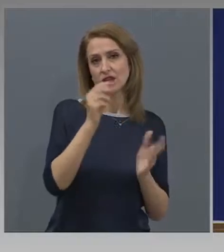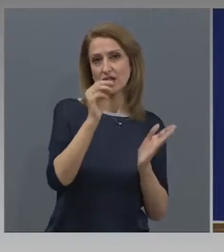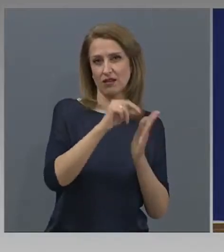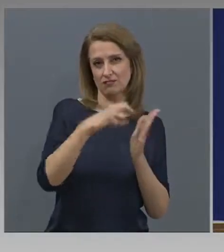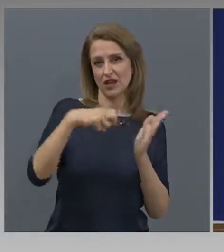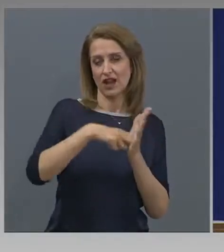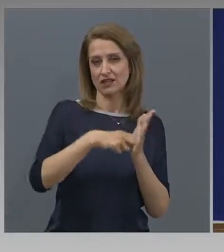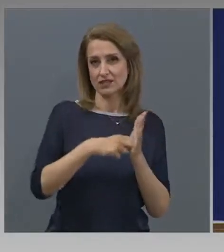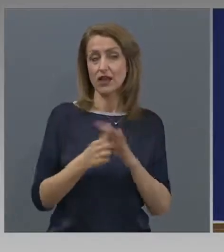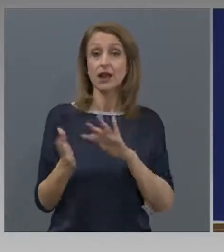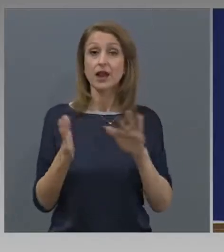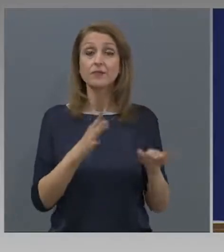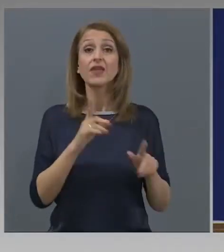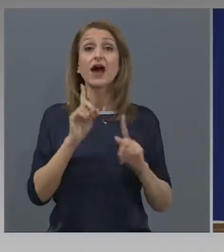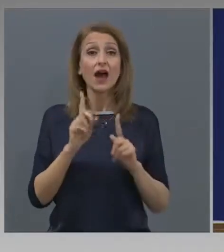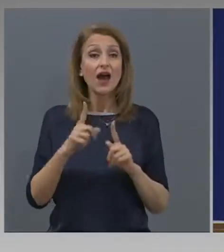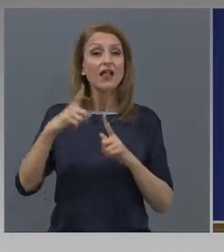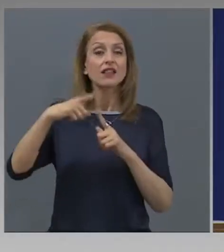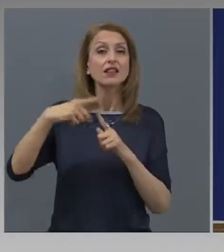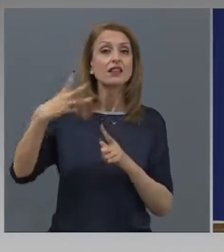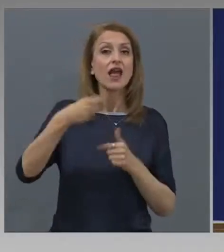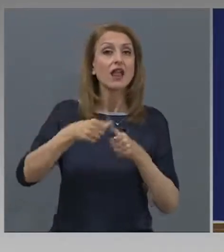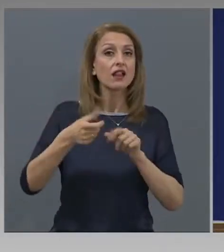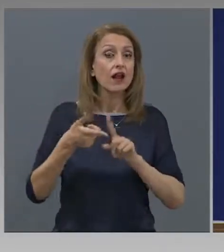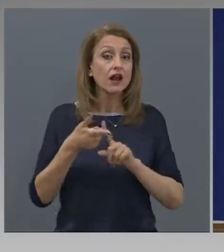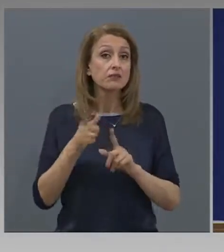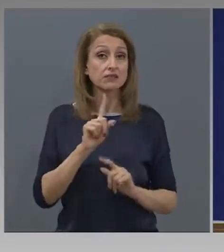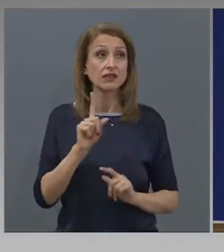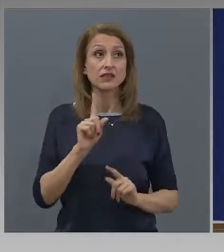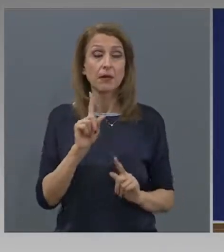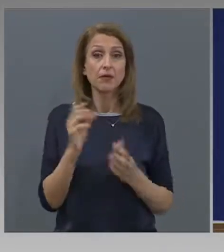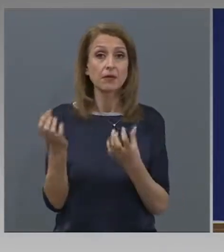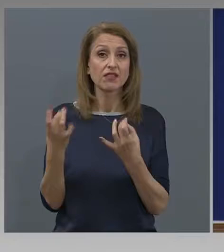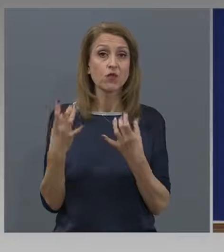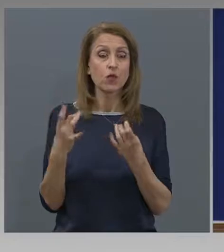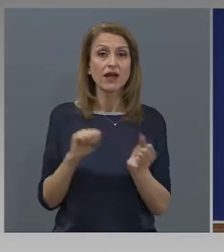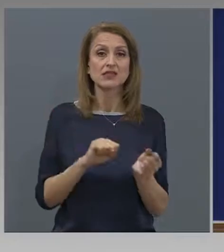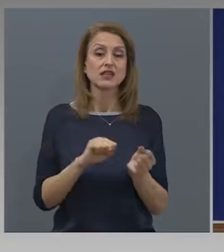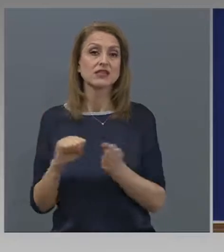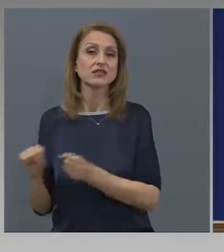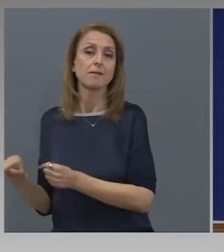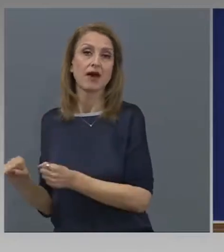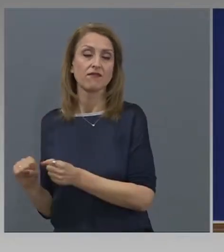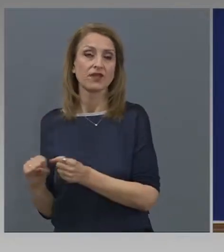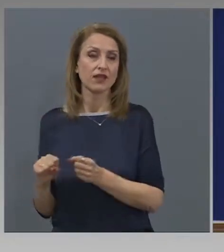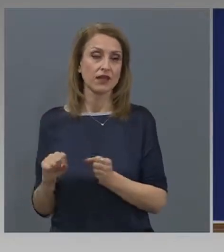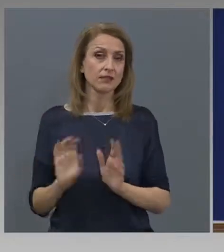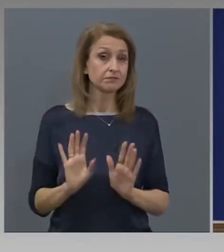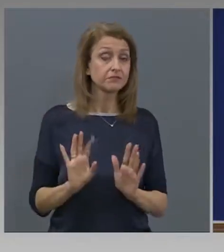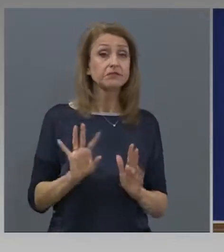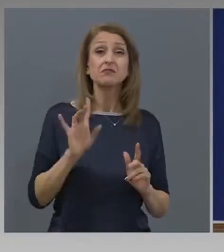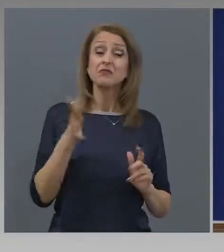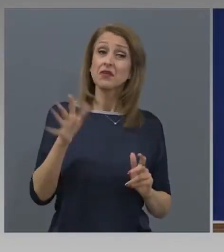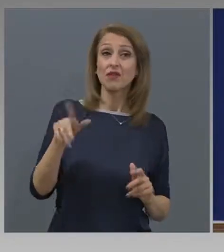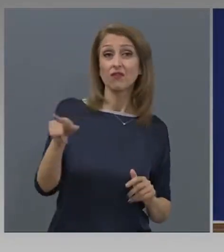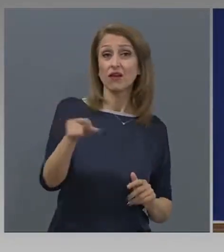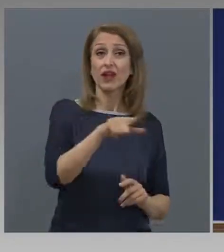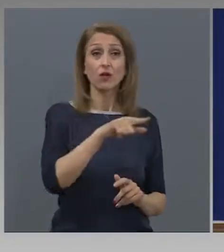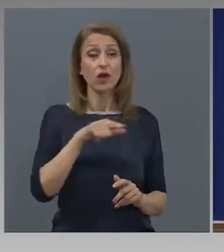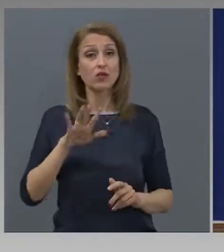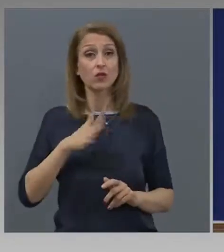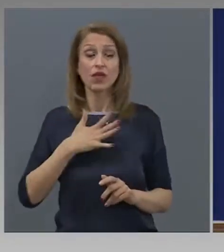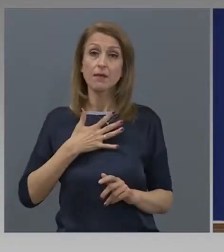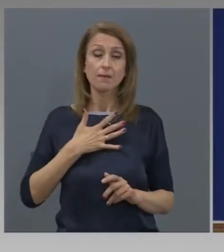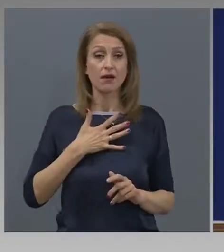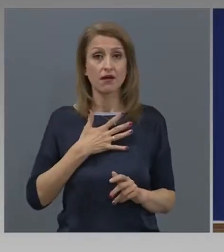смятам, че колегите от НОИ не би следвало да забавят това. Вероятно има хора, които са